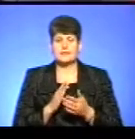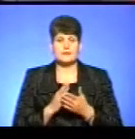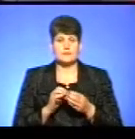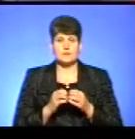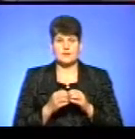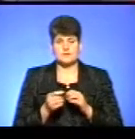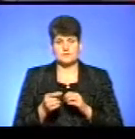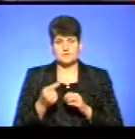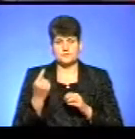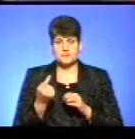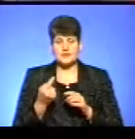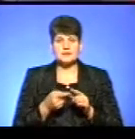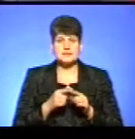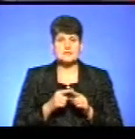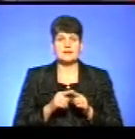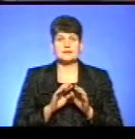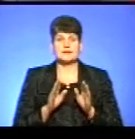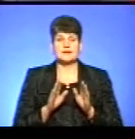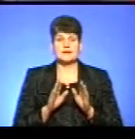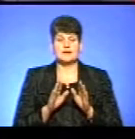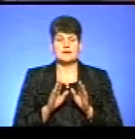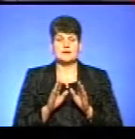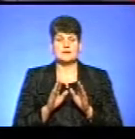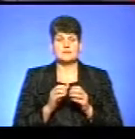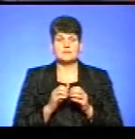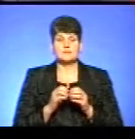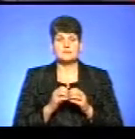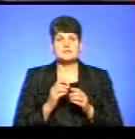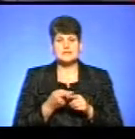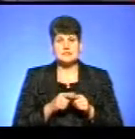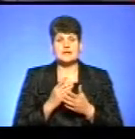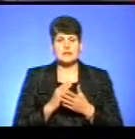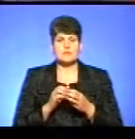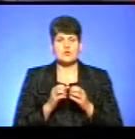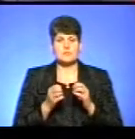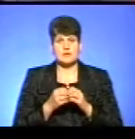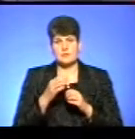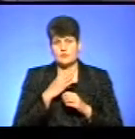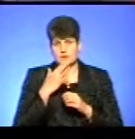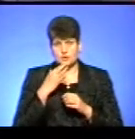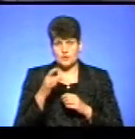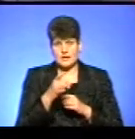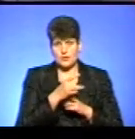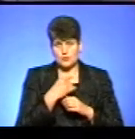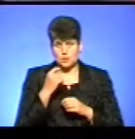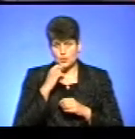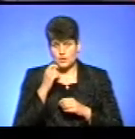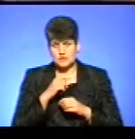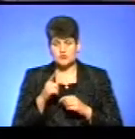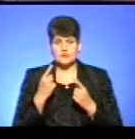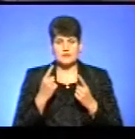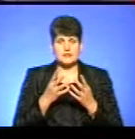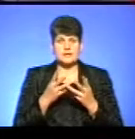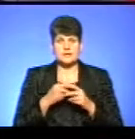Тернопільщини, це насправді є вже проблемою в багатьох регіонах України, те, що велика